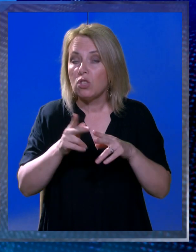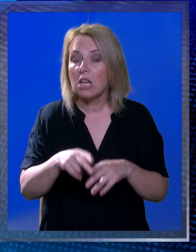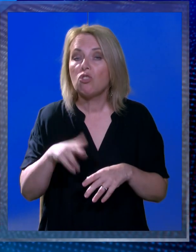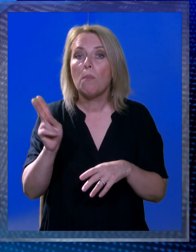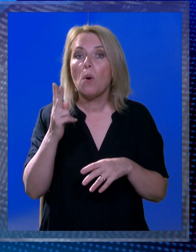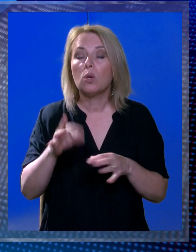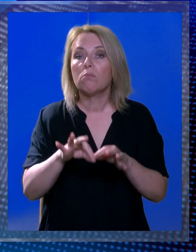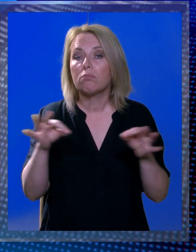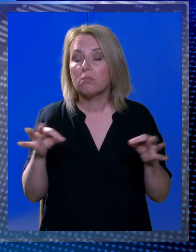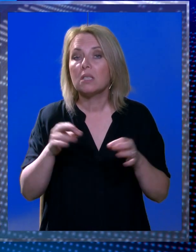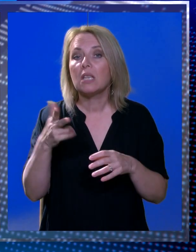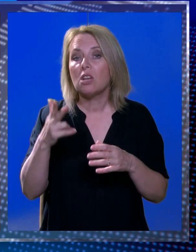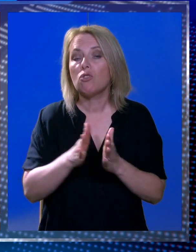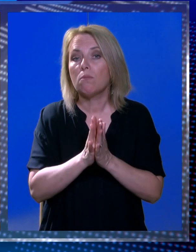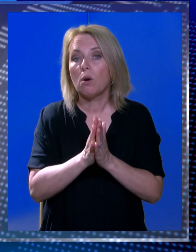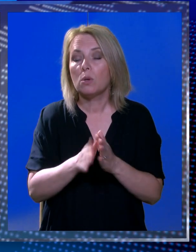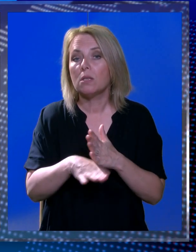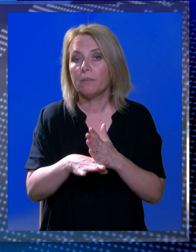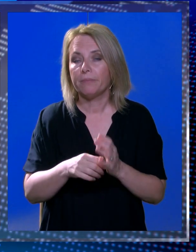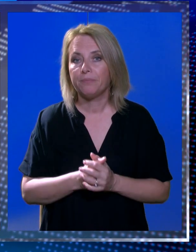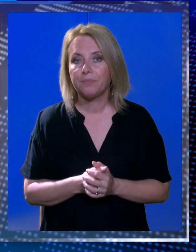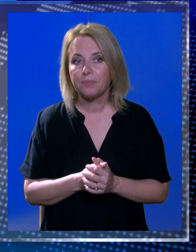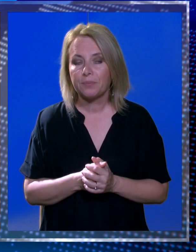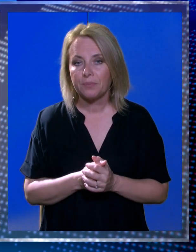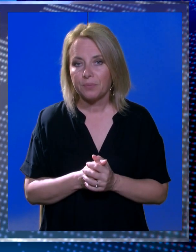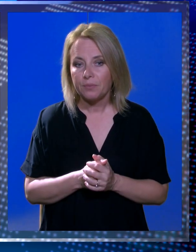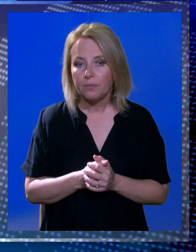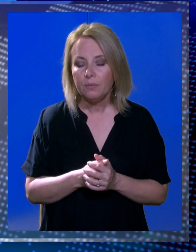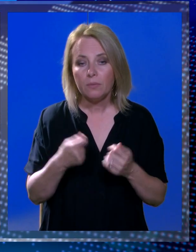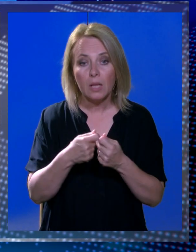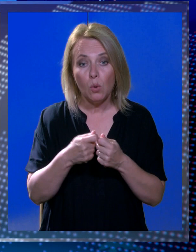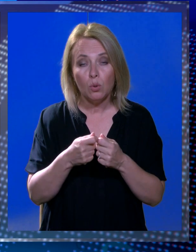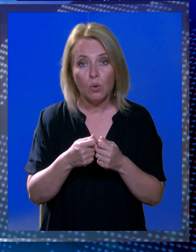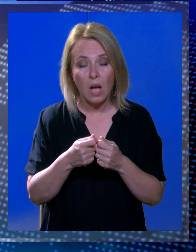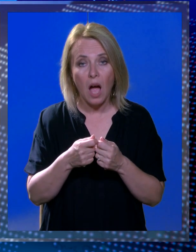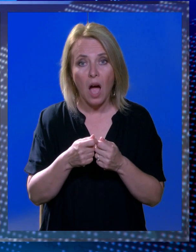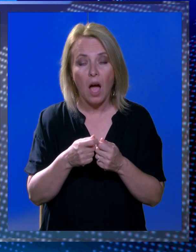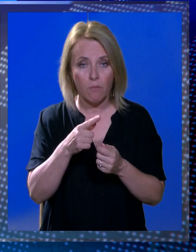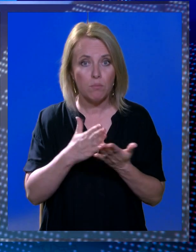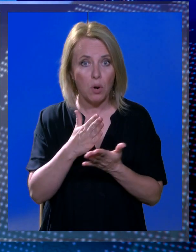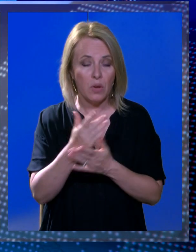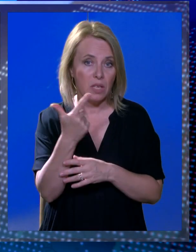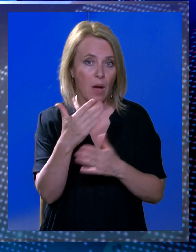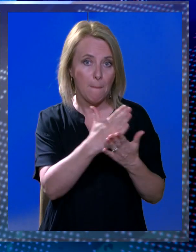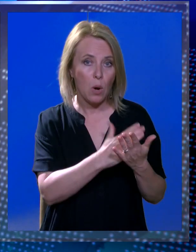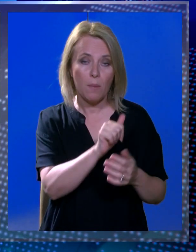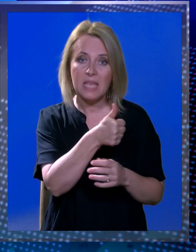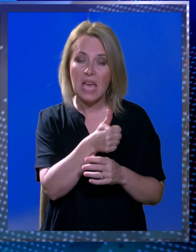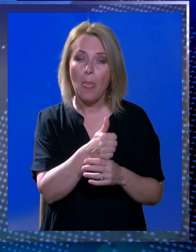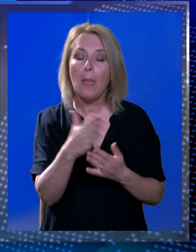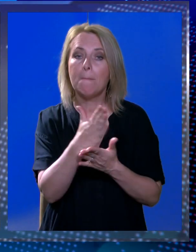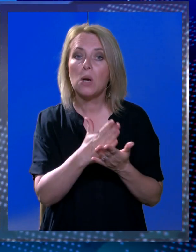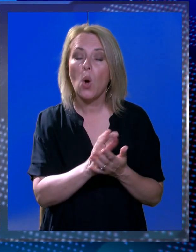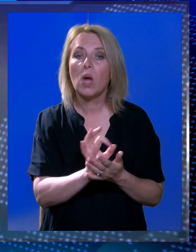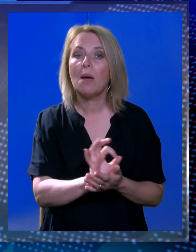Zubrovniku kao i Županiji kada je riječ o trajnijem rješenju. Udruga 2 skalina provodi dva programa, jedan je program Dnevni